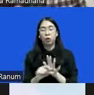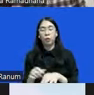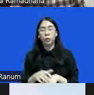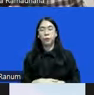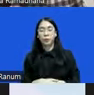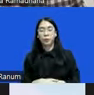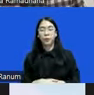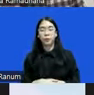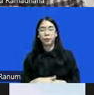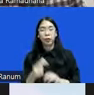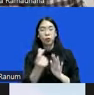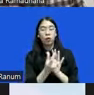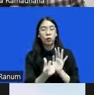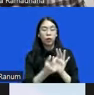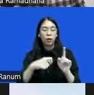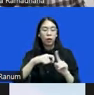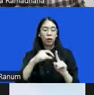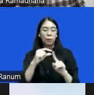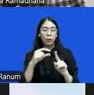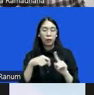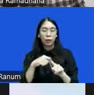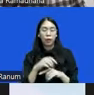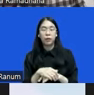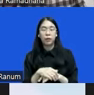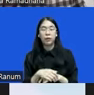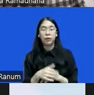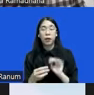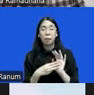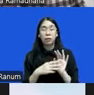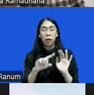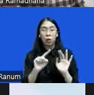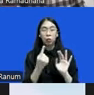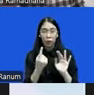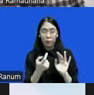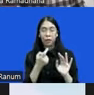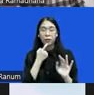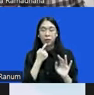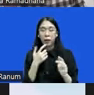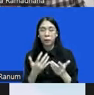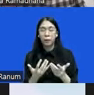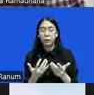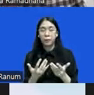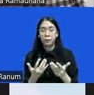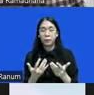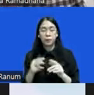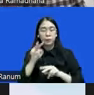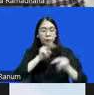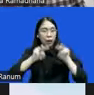contoh pada undang-undang KPK, masalah utamanya terkait dengan pengawasan.